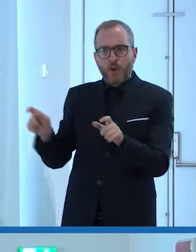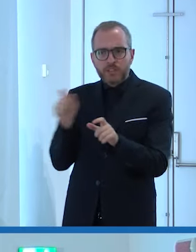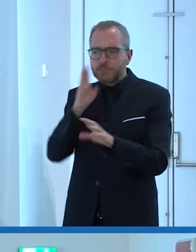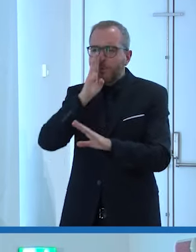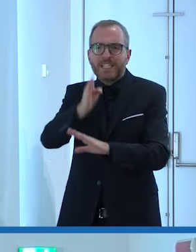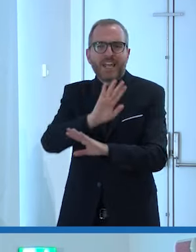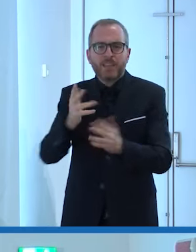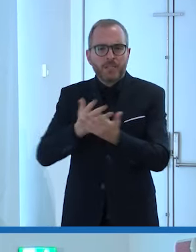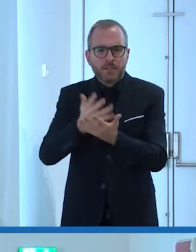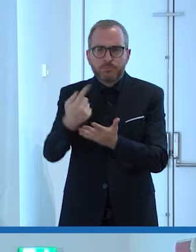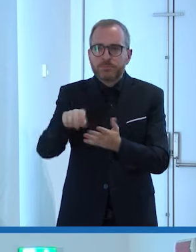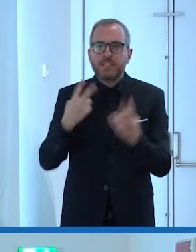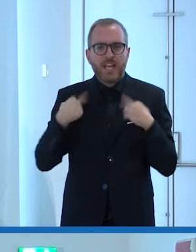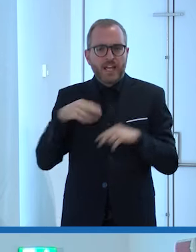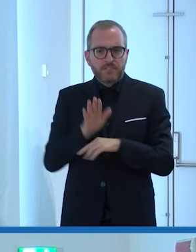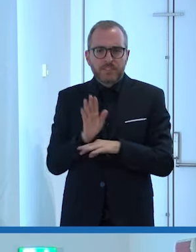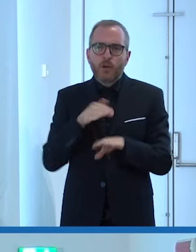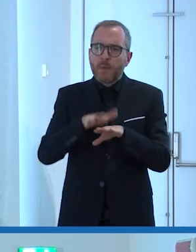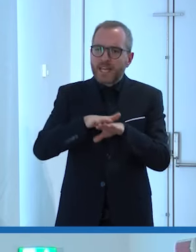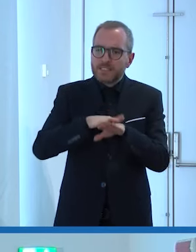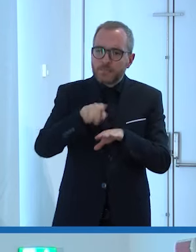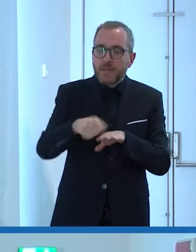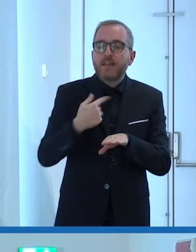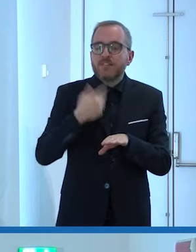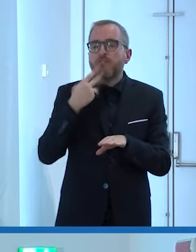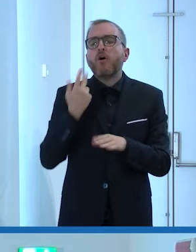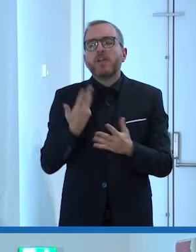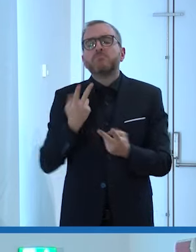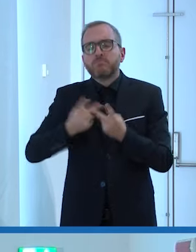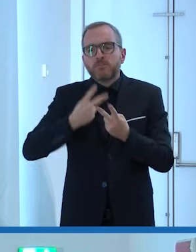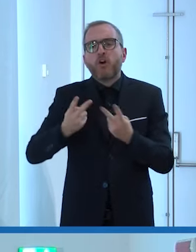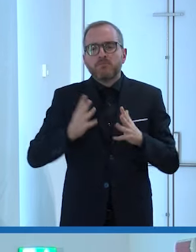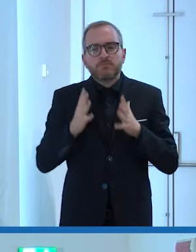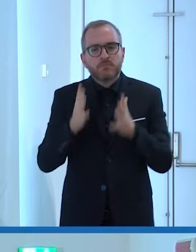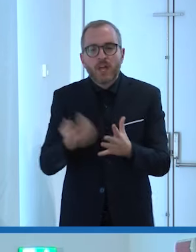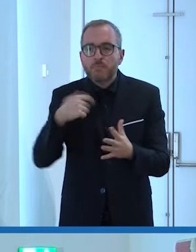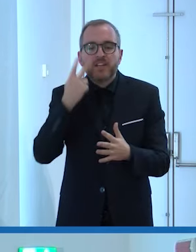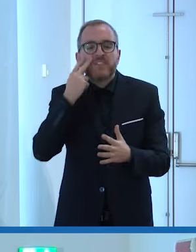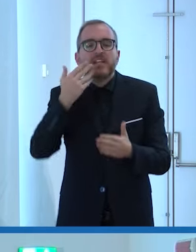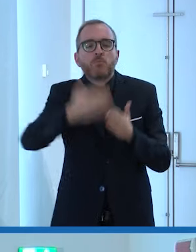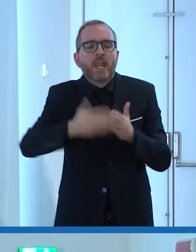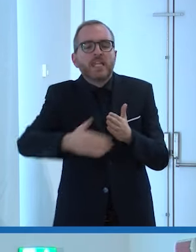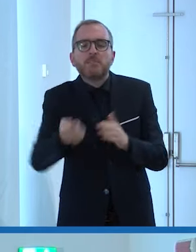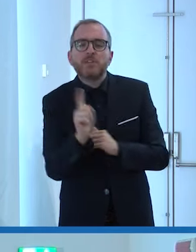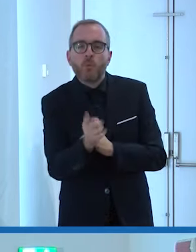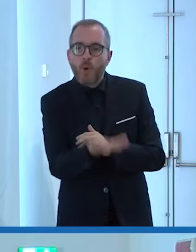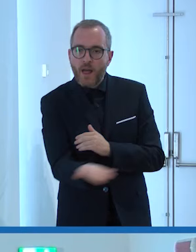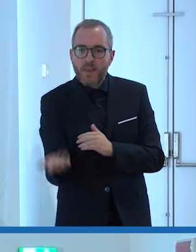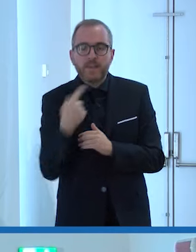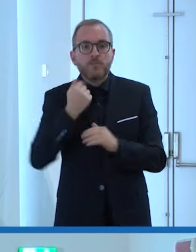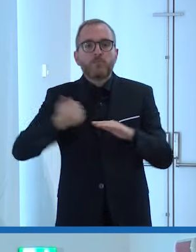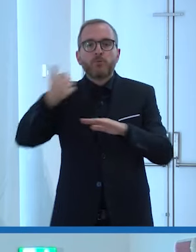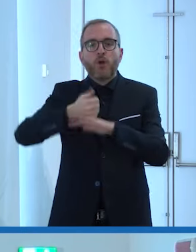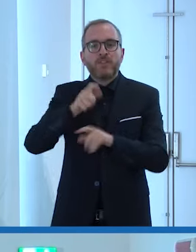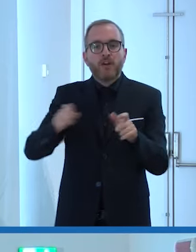scaturiscono dall'esperienza di mettersi in gioco e di sperimentare i propri limiti i protagonisti del progetto provano ad